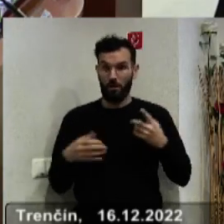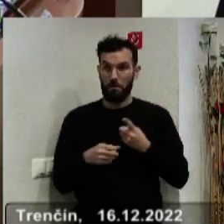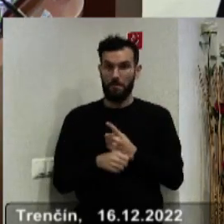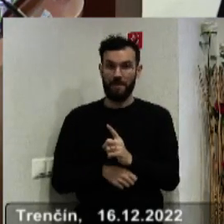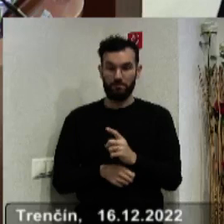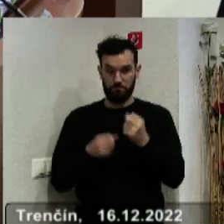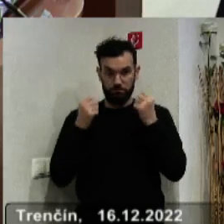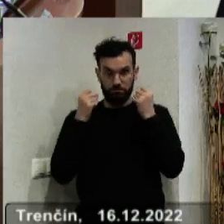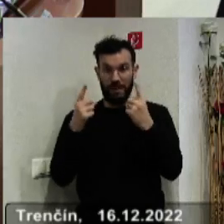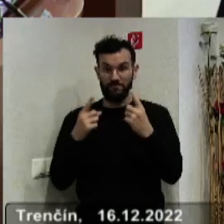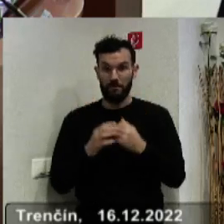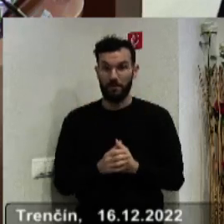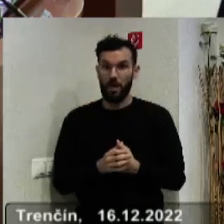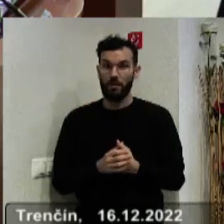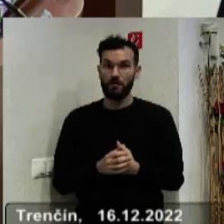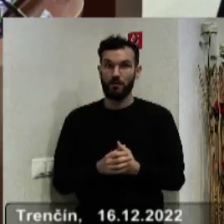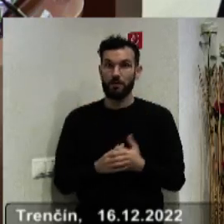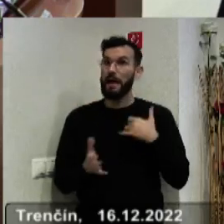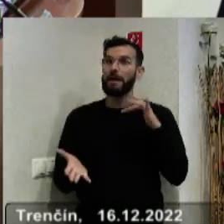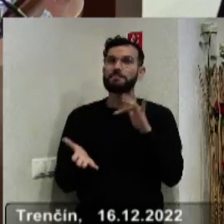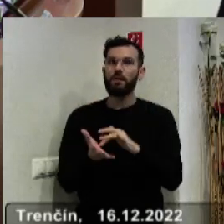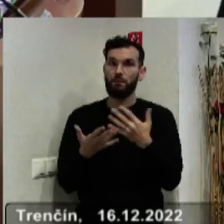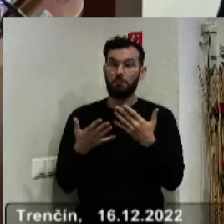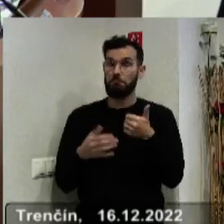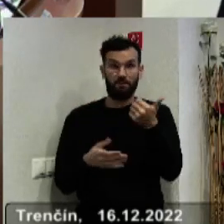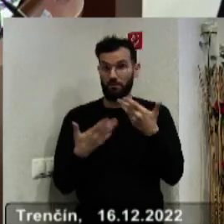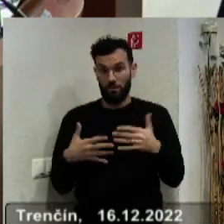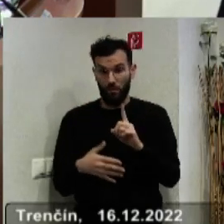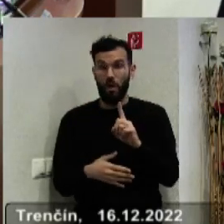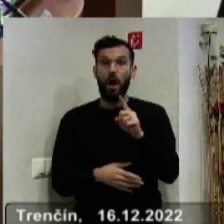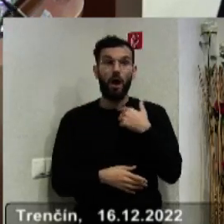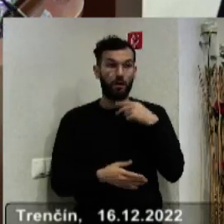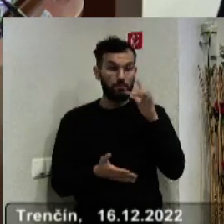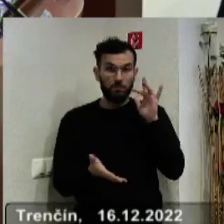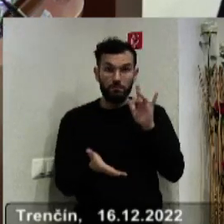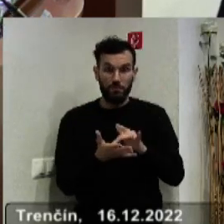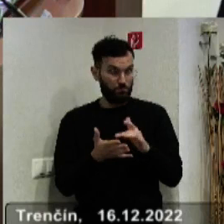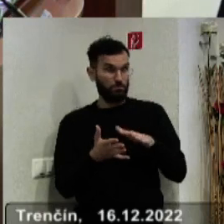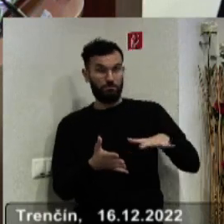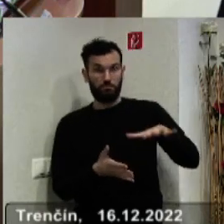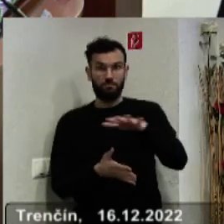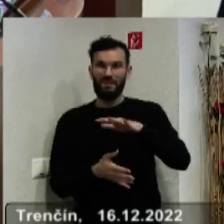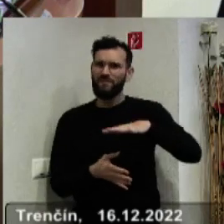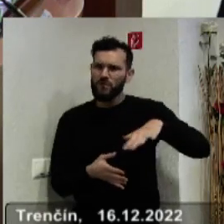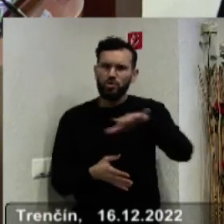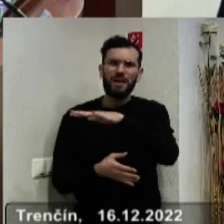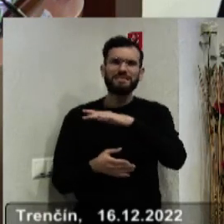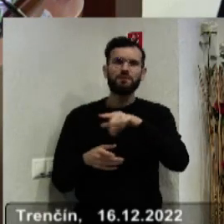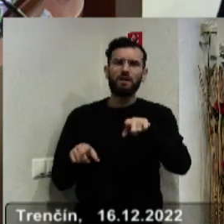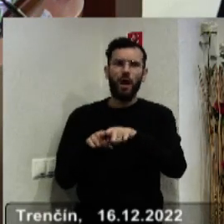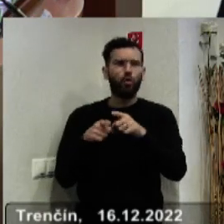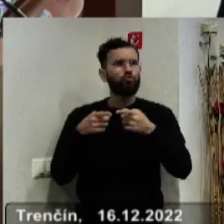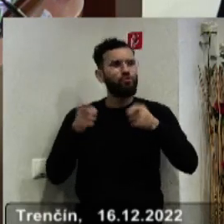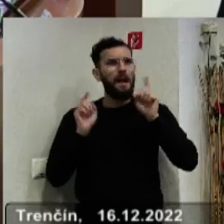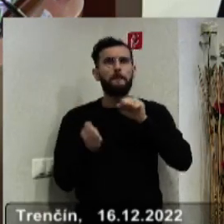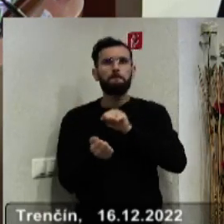prizná vôbec, to nebolo toho cieľom, ale veľmi sa teším, že sa toho chytili takmer všetky slovenské médiá